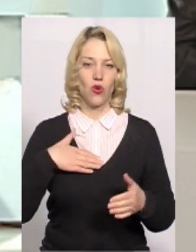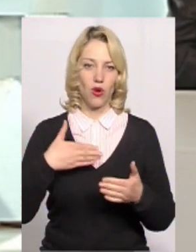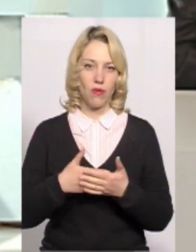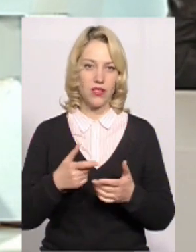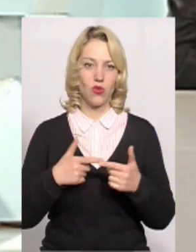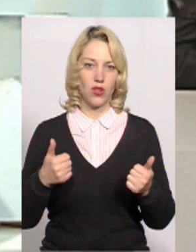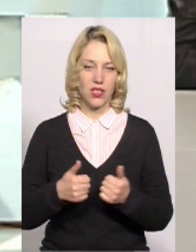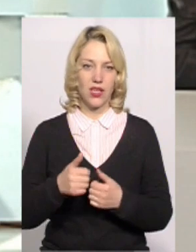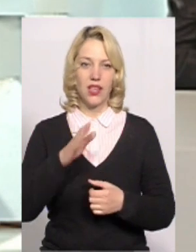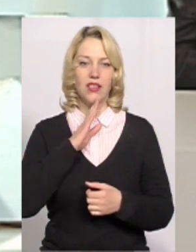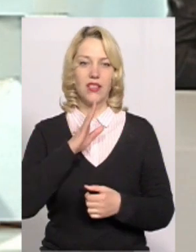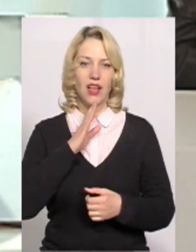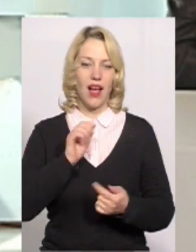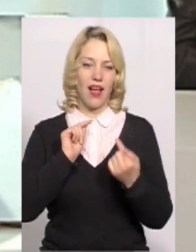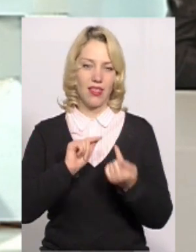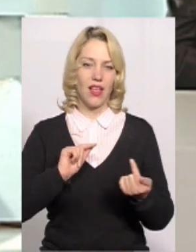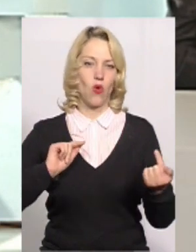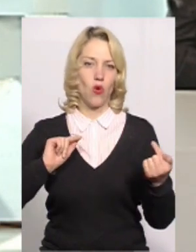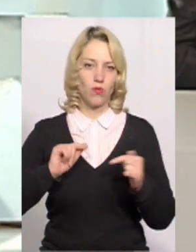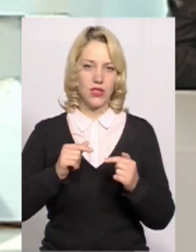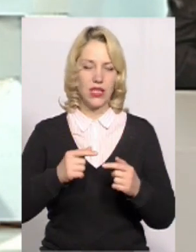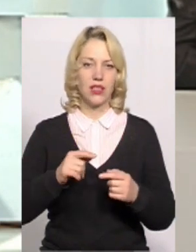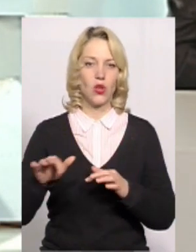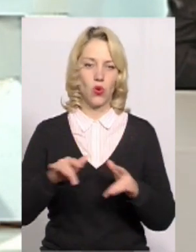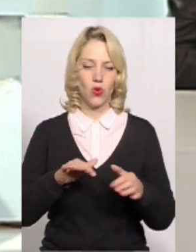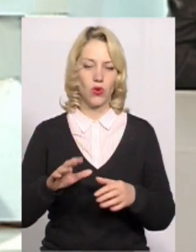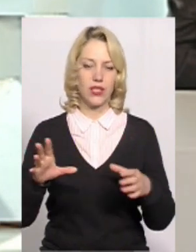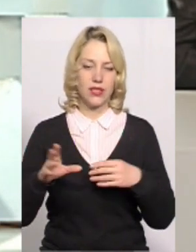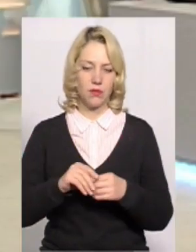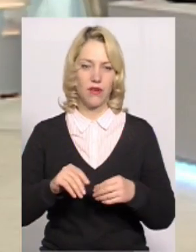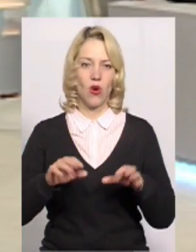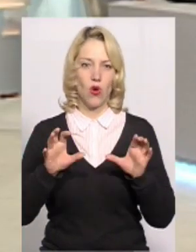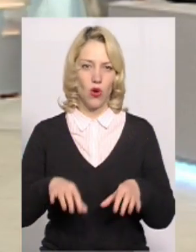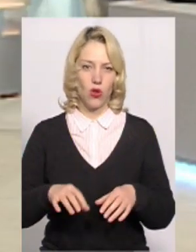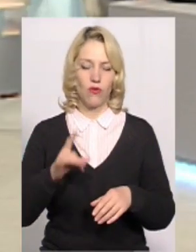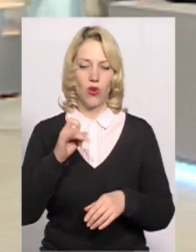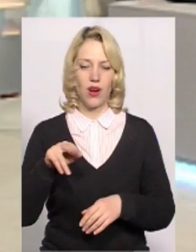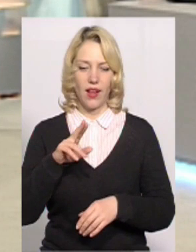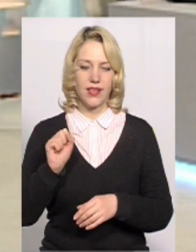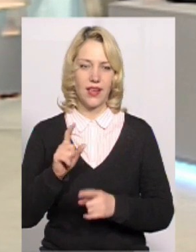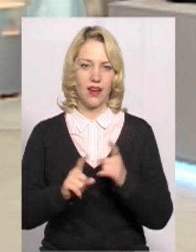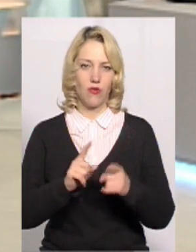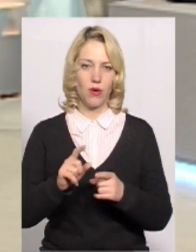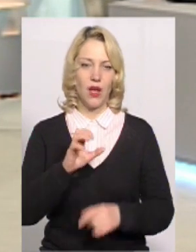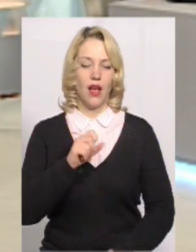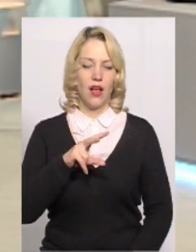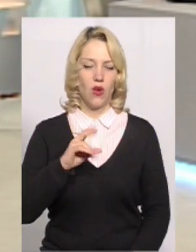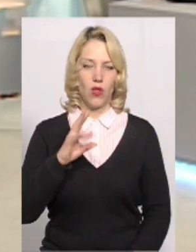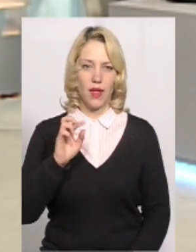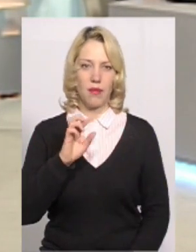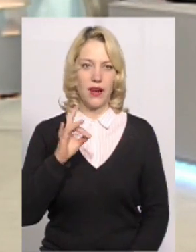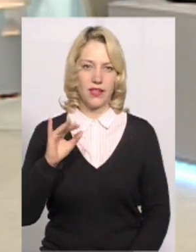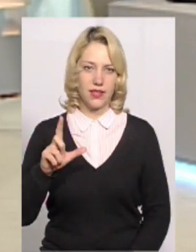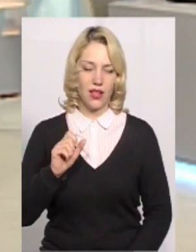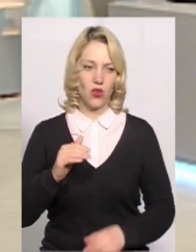організації «Жіночий антикорупційний рух» та співголовою в Раді реформ Хмельниччини Альоною Березою. Добрий вечір. Добрий